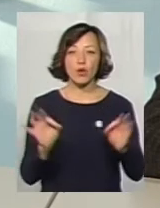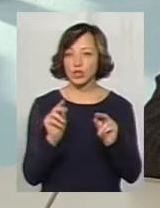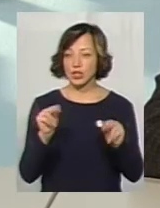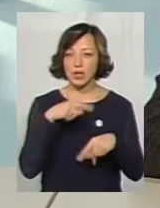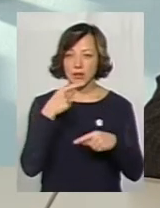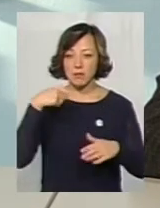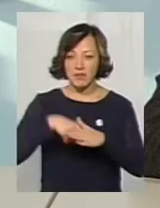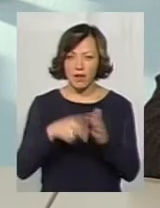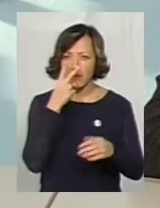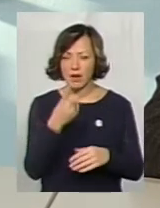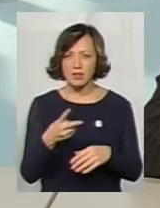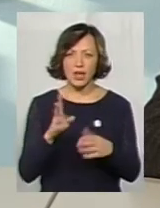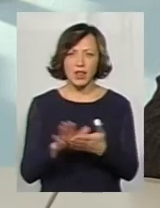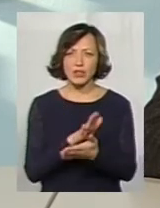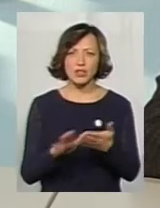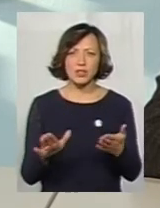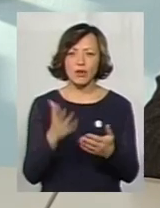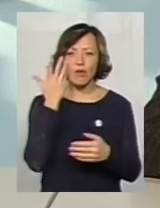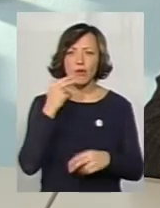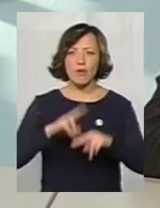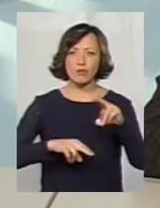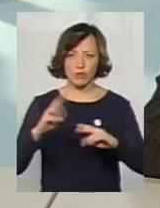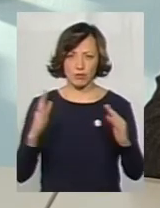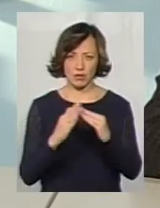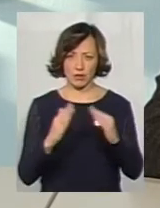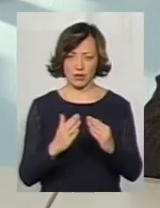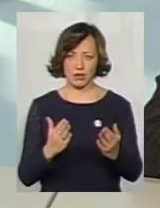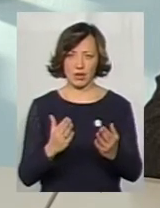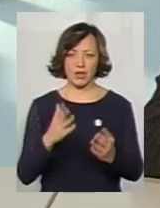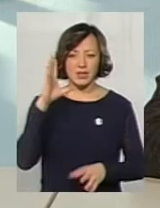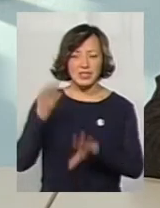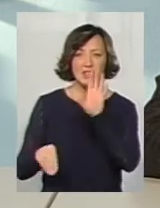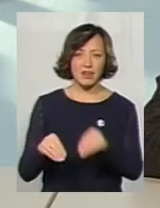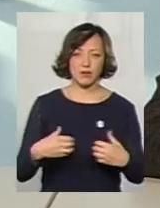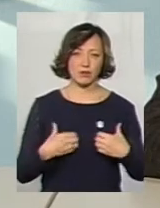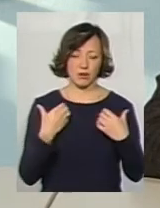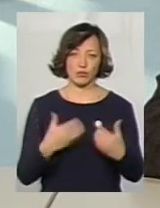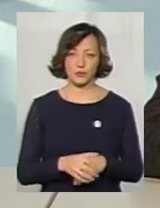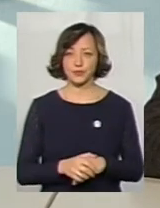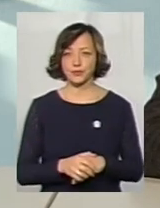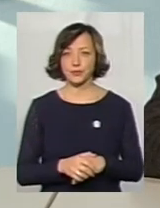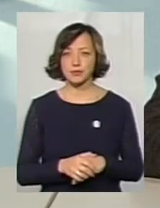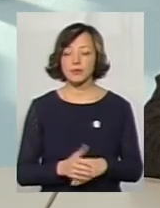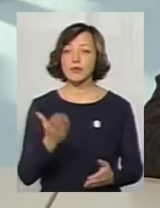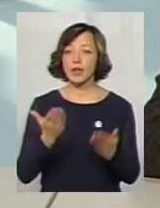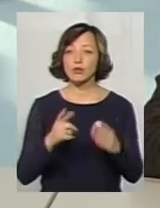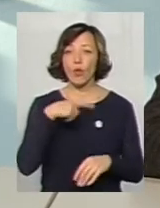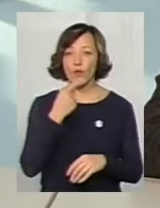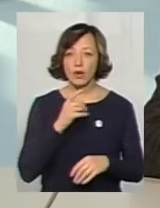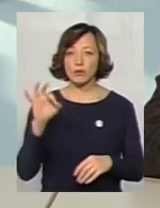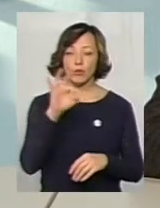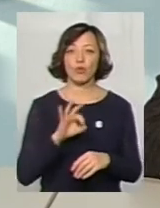кажучи, бачив підвали, які не честилися з моменту побудови будинку, занихайні просто страх. Ну, якщо говорити